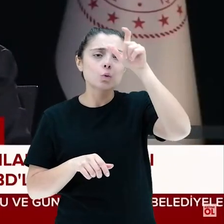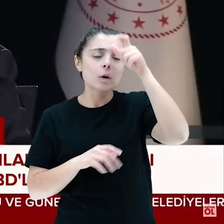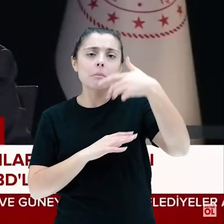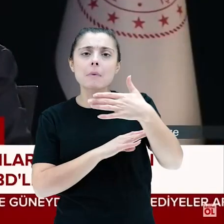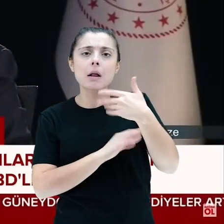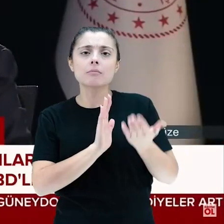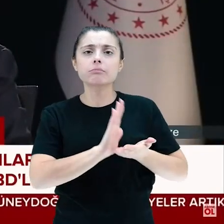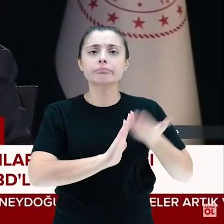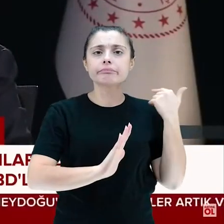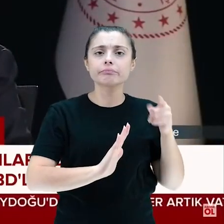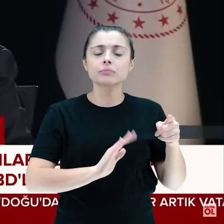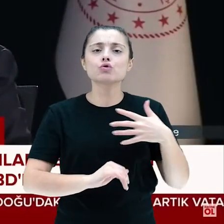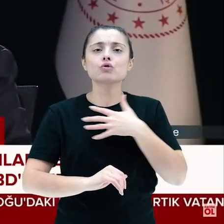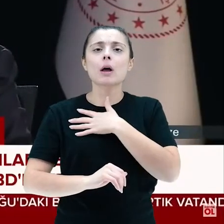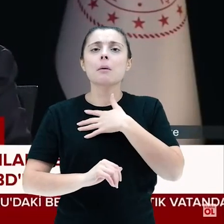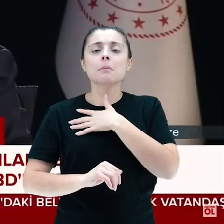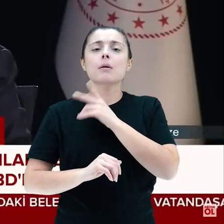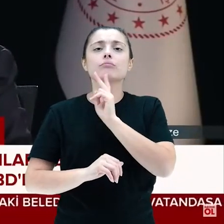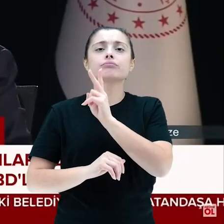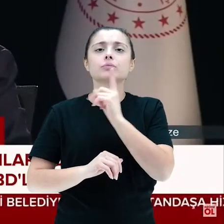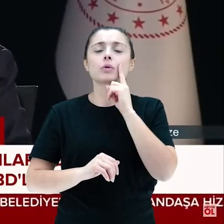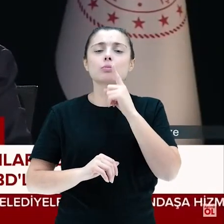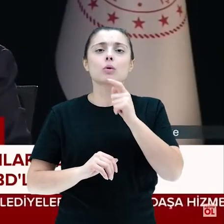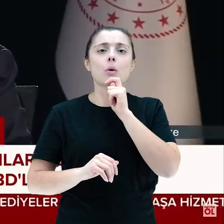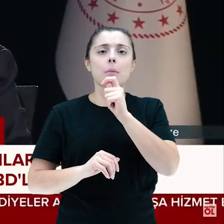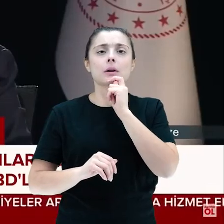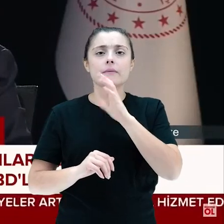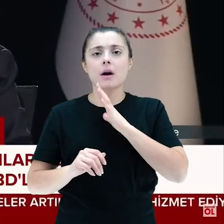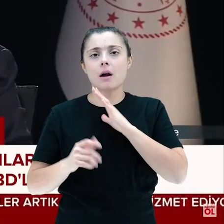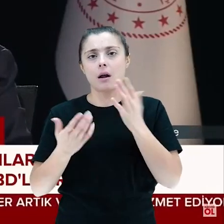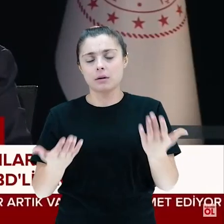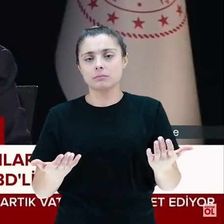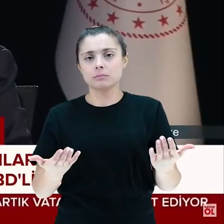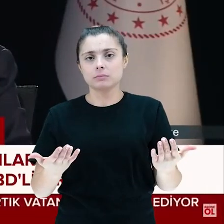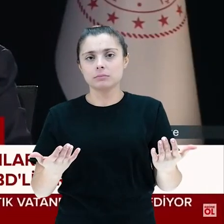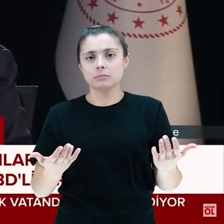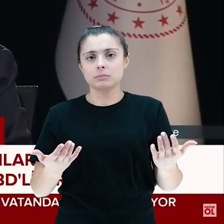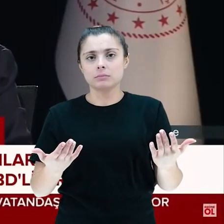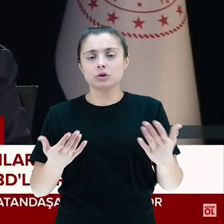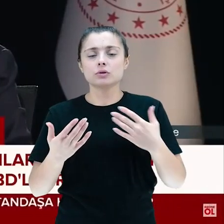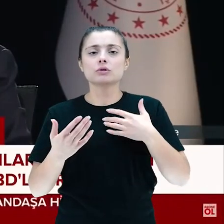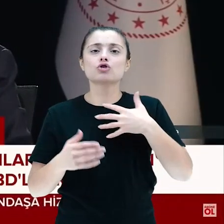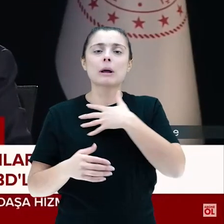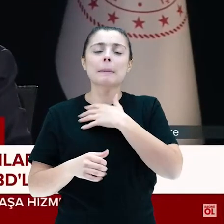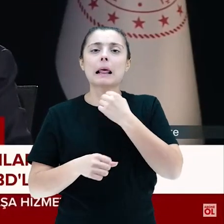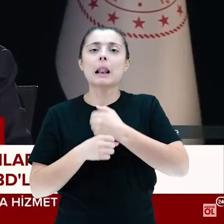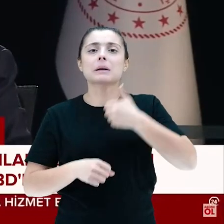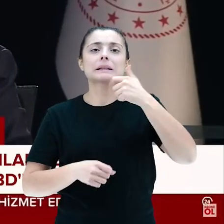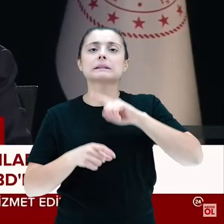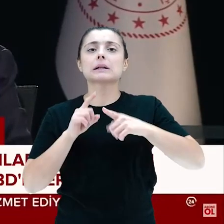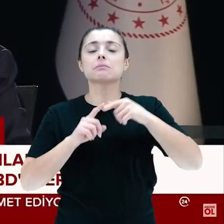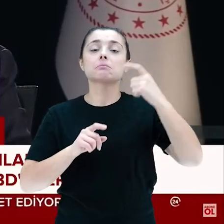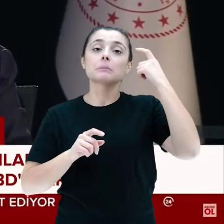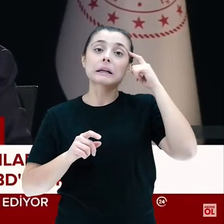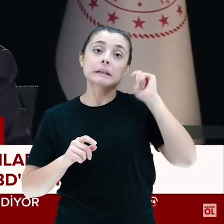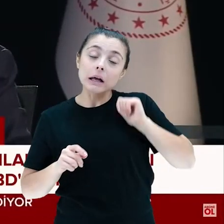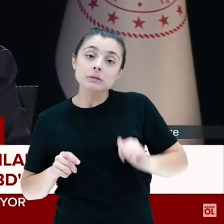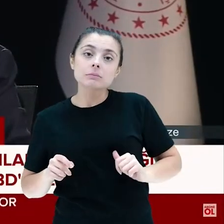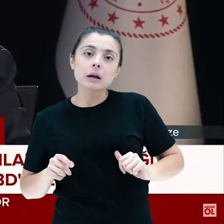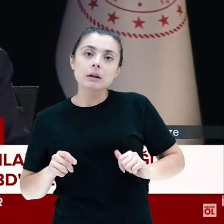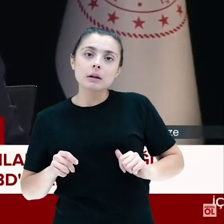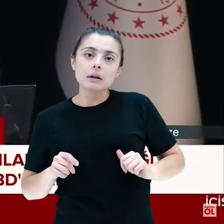Cumhuriyeti Devleti'nin bayrağını kaldırarak CHP Genel Merkezi'nde bu röportajı verdi. Cumhuriyet Halk Partisi Genel Başkanı'nın siyasi